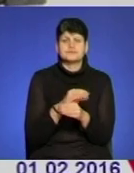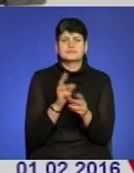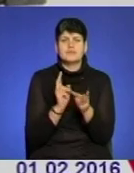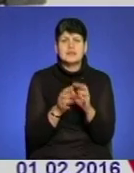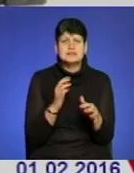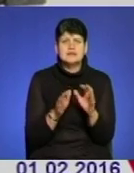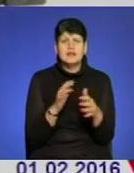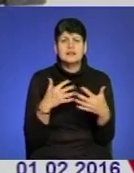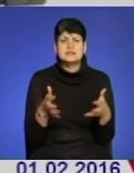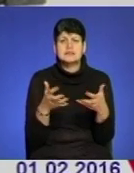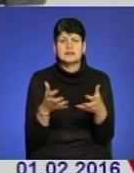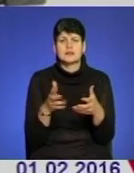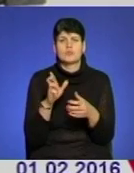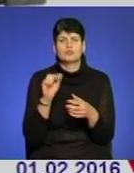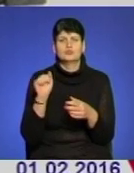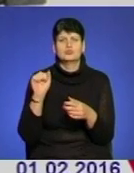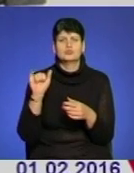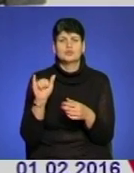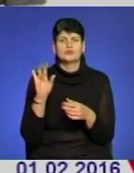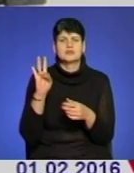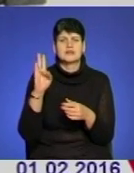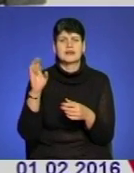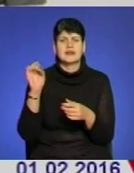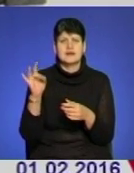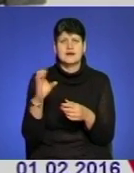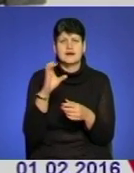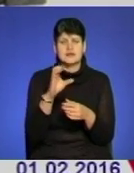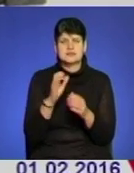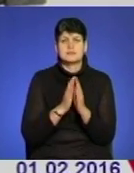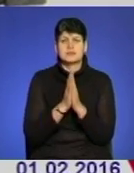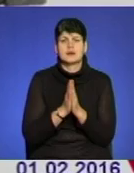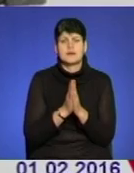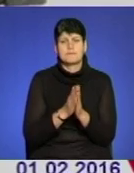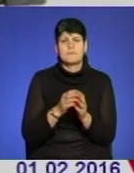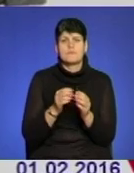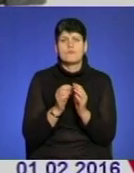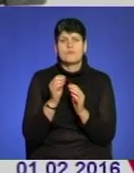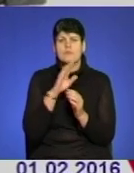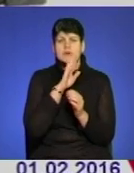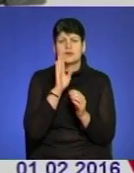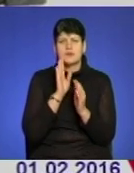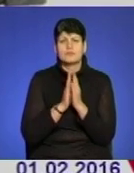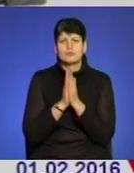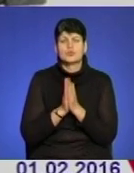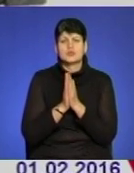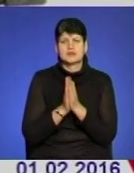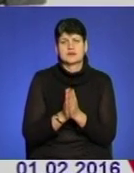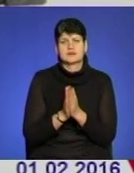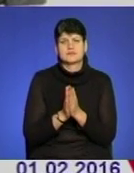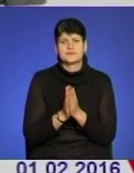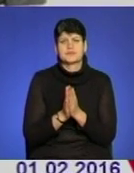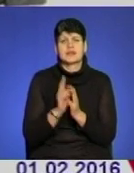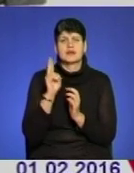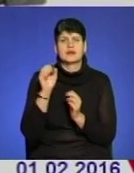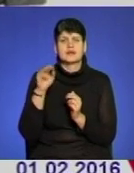не дає. Це є бункер Еснас. І матерям молитви церкви Йосафата, матерям молитви від